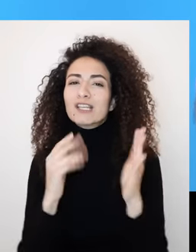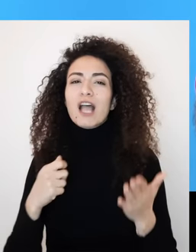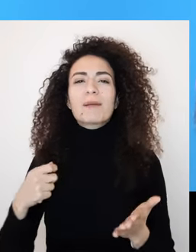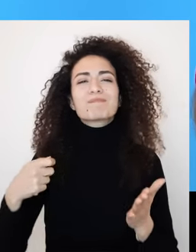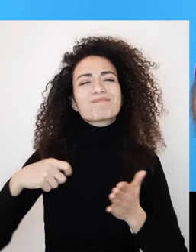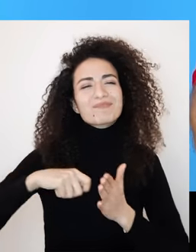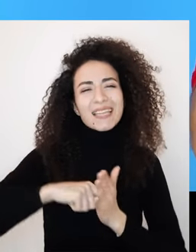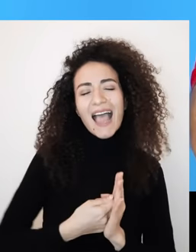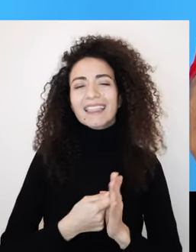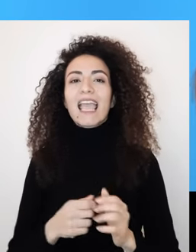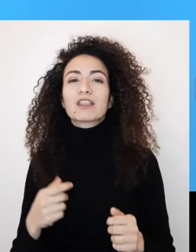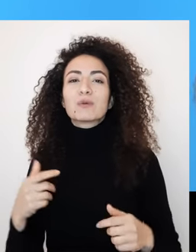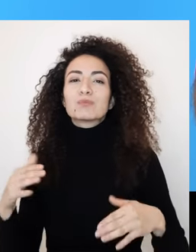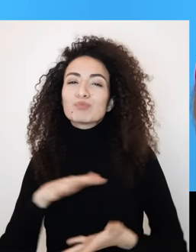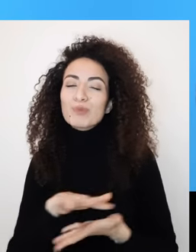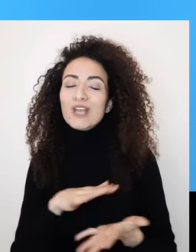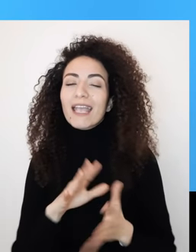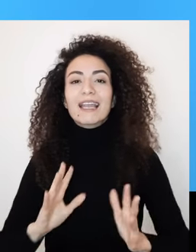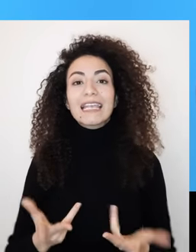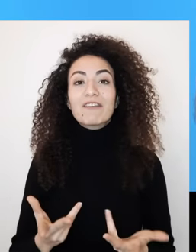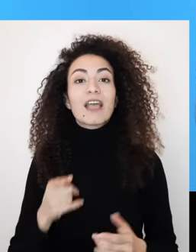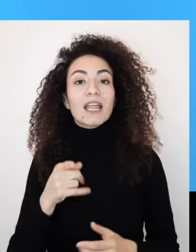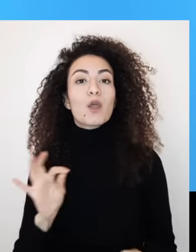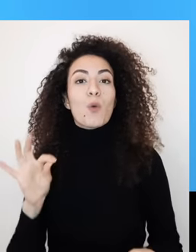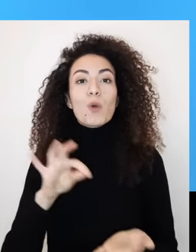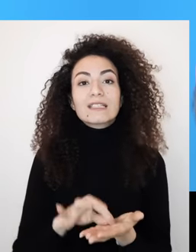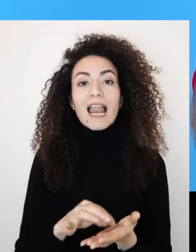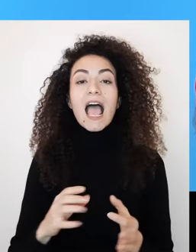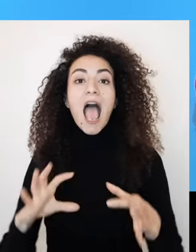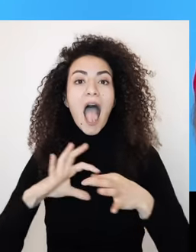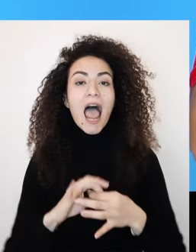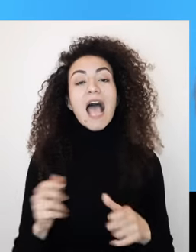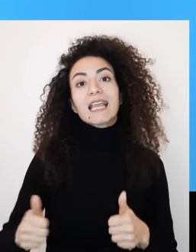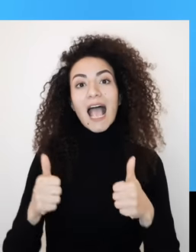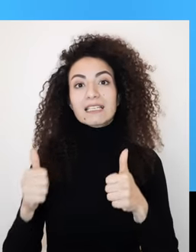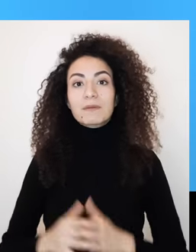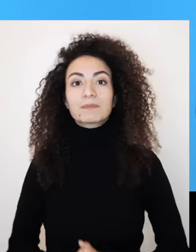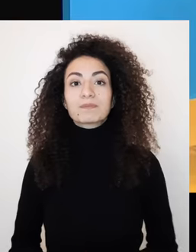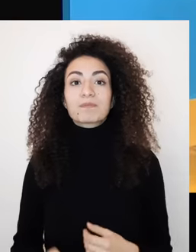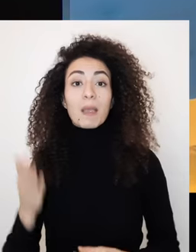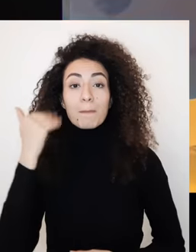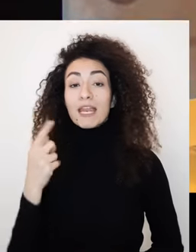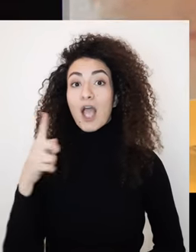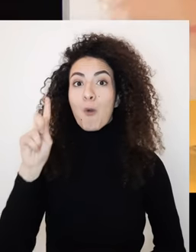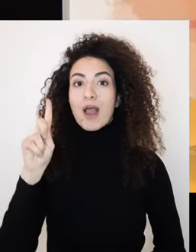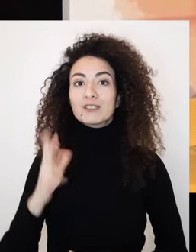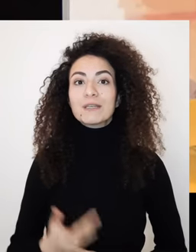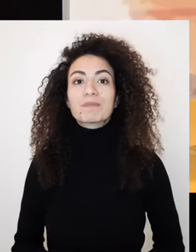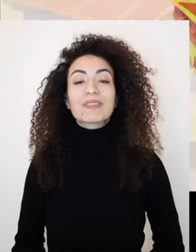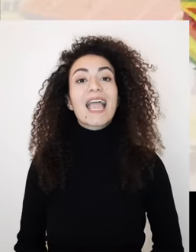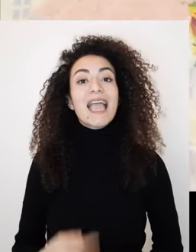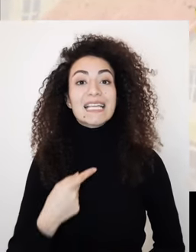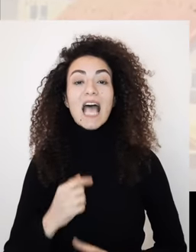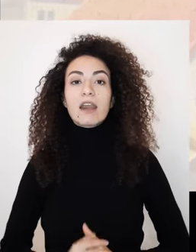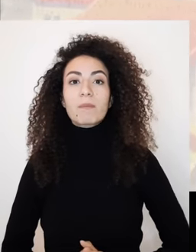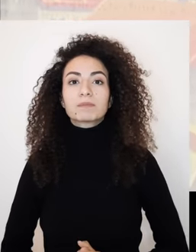وتحدياتهم لنوصل الانتصار نبني على نجاح العلاقات بكل أشكالها هالنساء هن صارة عايشة بمنطقة